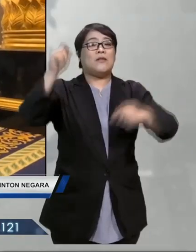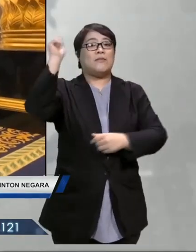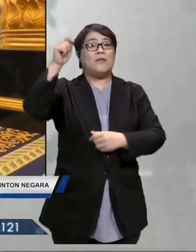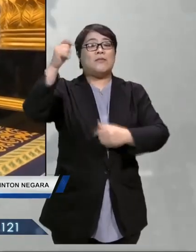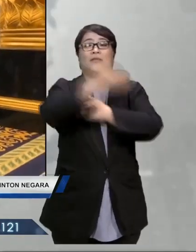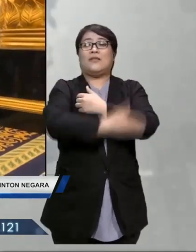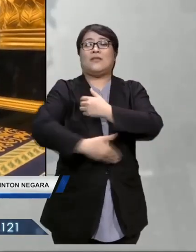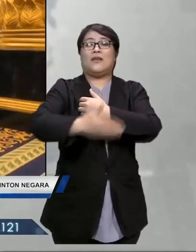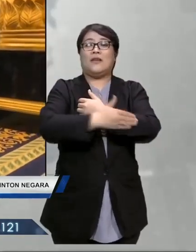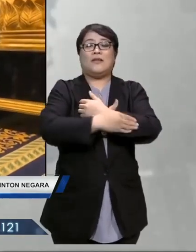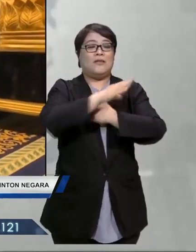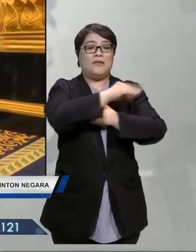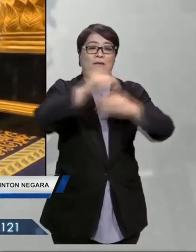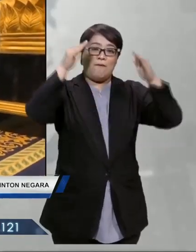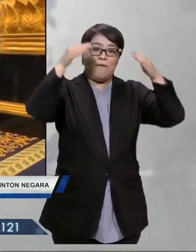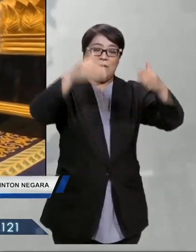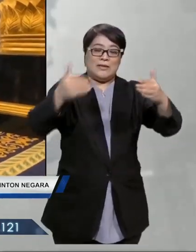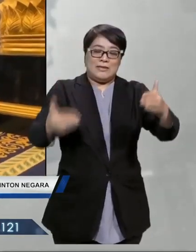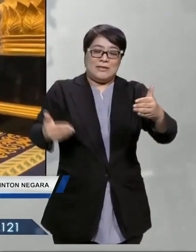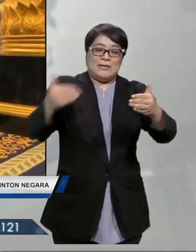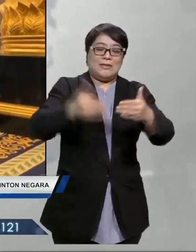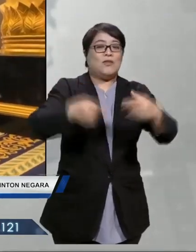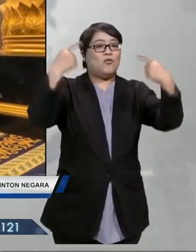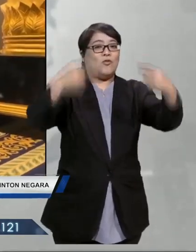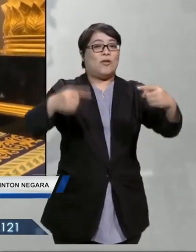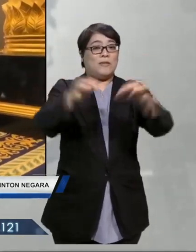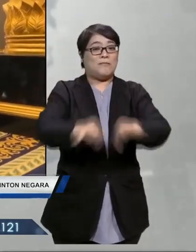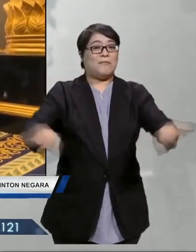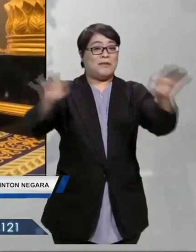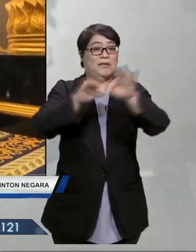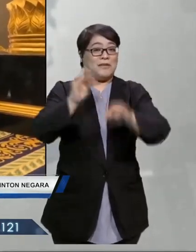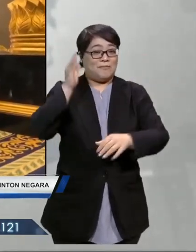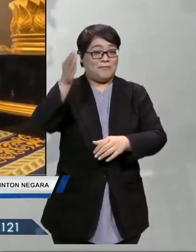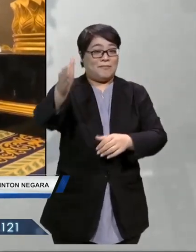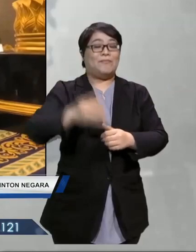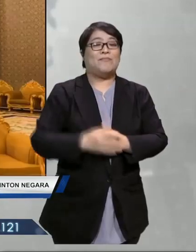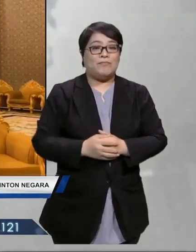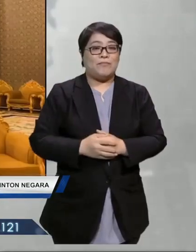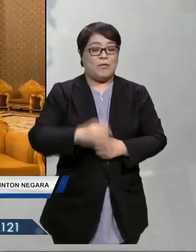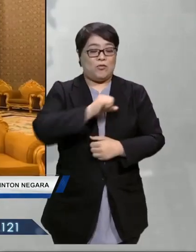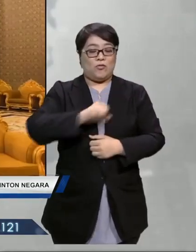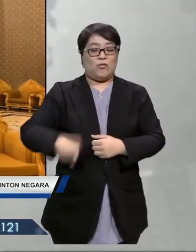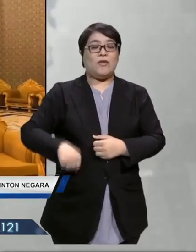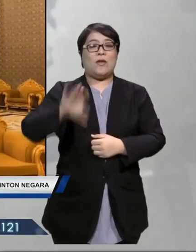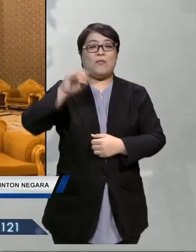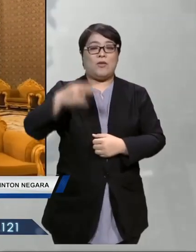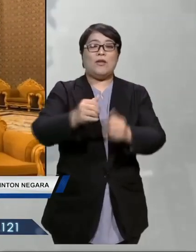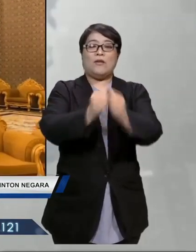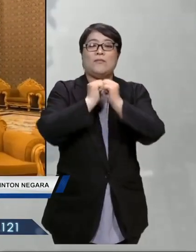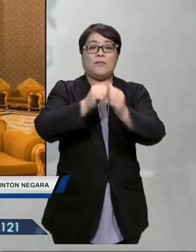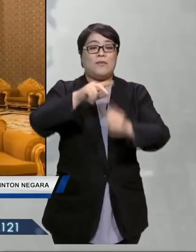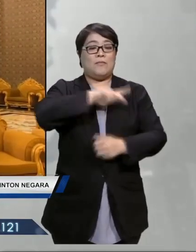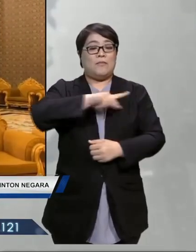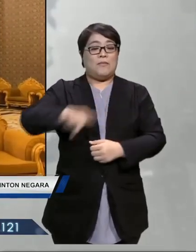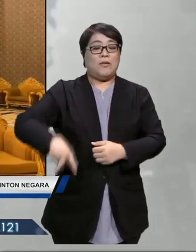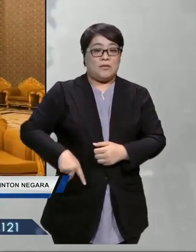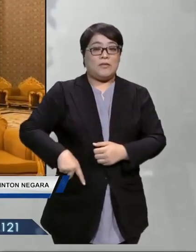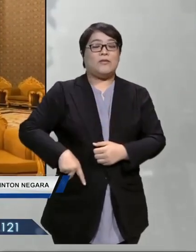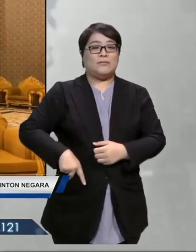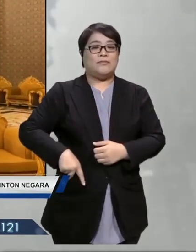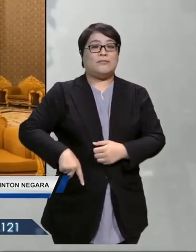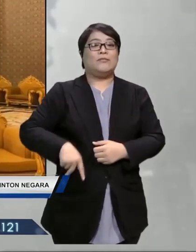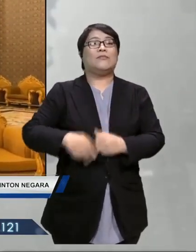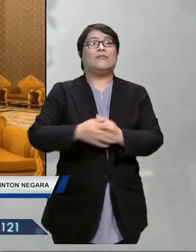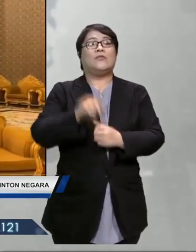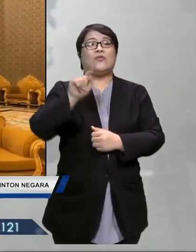negara selain fokus bagi menghadapi kejohanan penting akan datang. Terdahulu, Al-Sultan Abdullah bersama Raja Pemaisuri Agong Tunku Haja